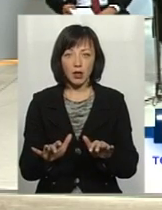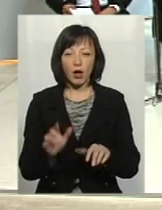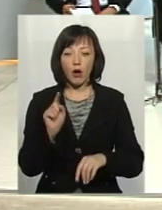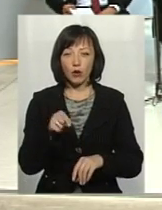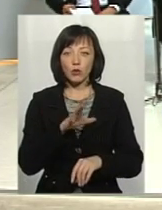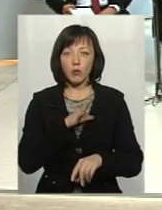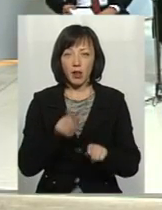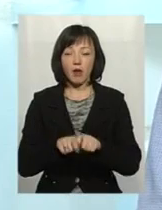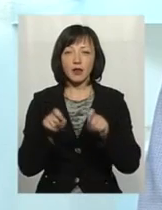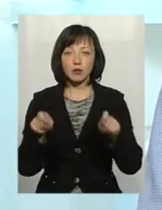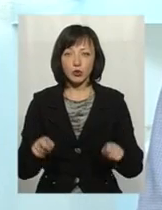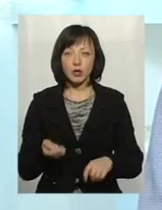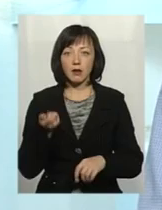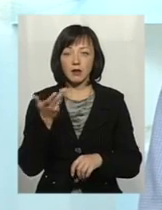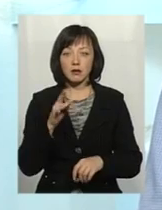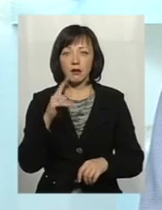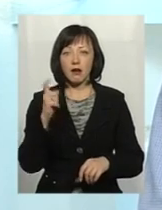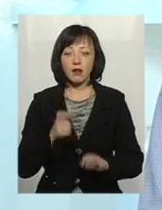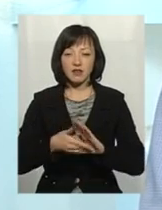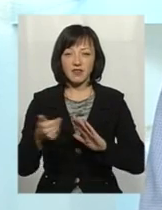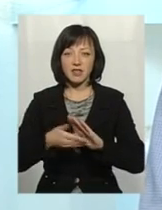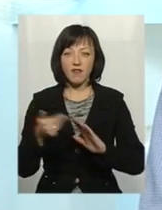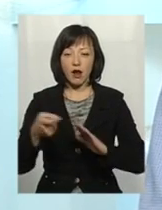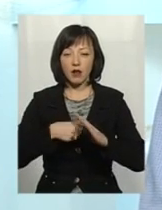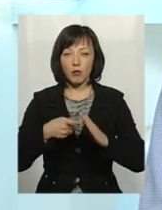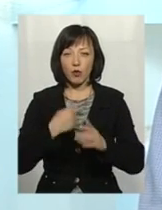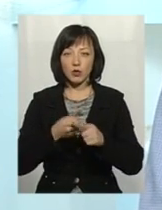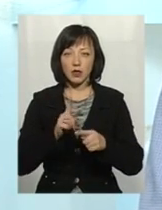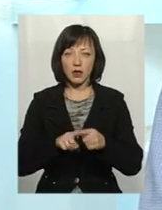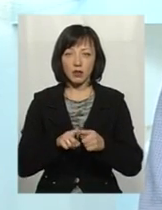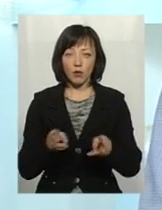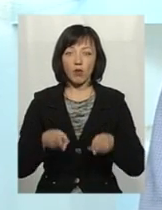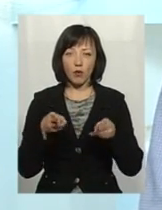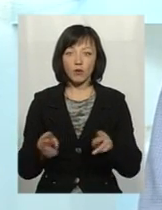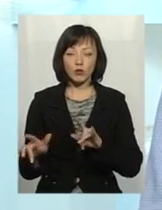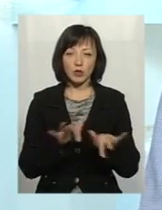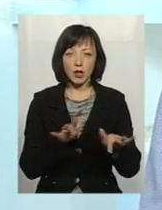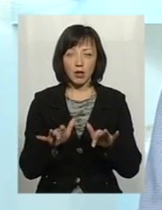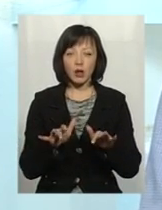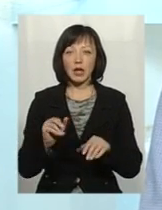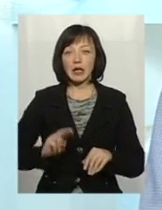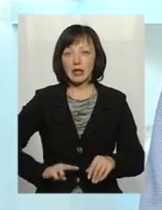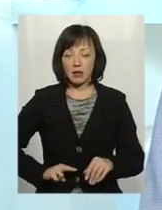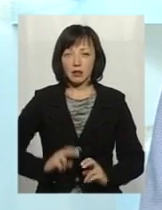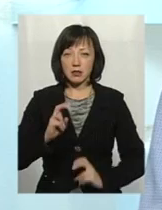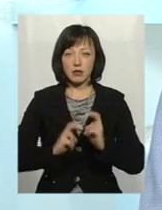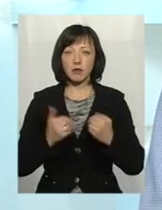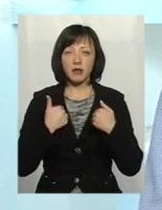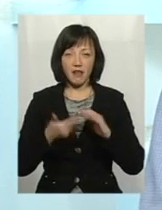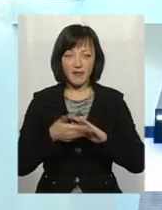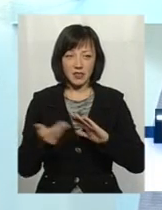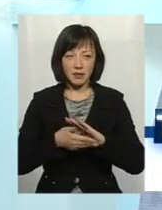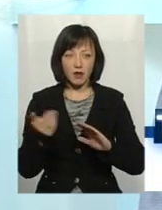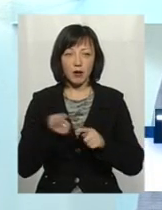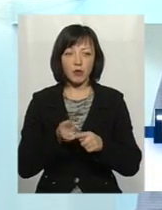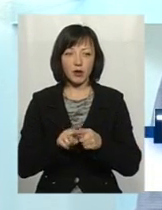Оно було визбушнено, кілька разів нас викликали на допроси по цьому головному справу. Це руководство фабрики директора заводу мене викликали туди